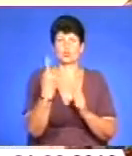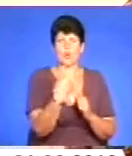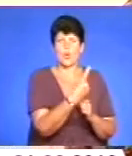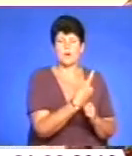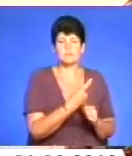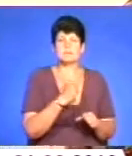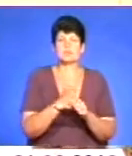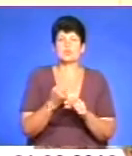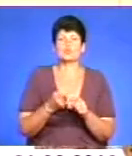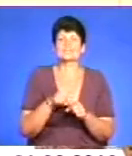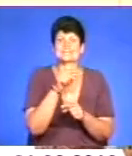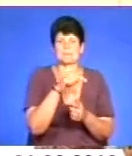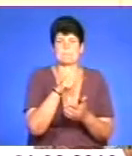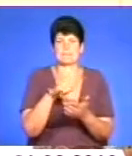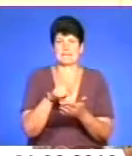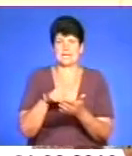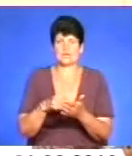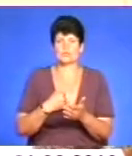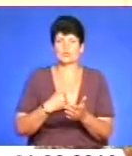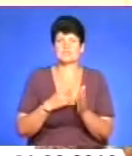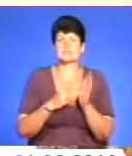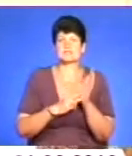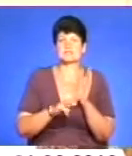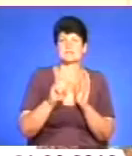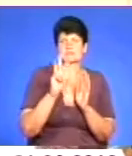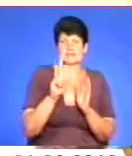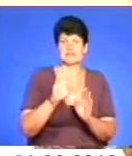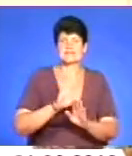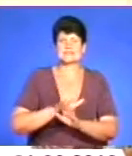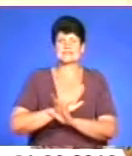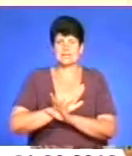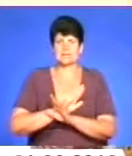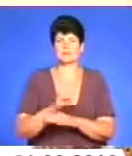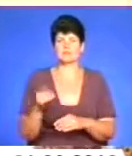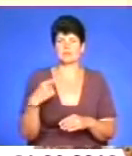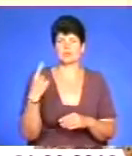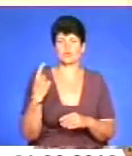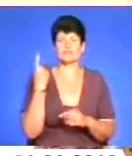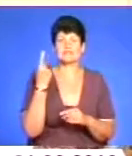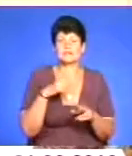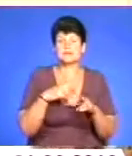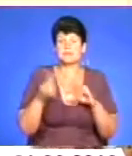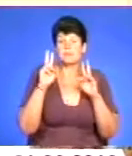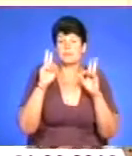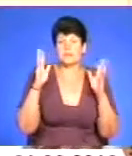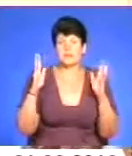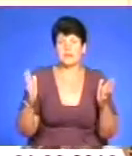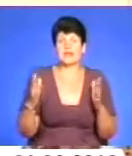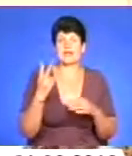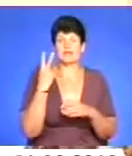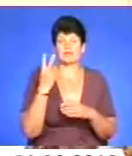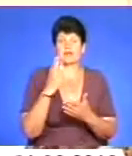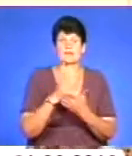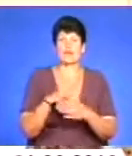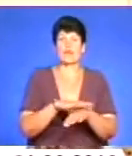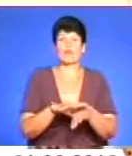по цим питанням. У нас 83 загиблих в Тернопільській області і один беззвісти зниклий, і два зараз знаходяться у